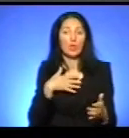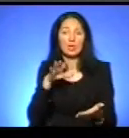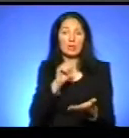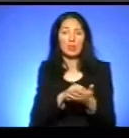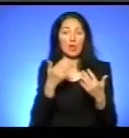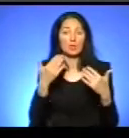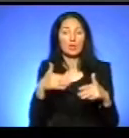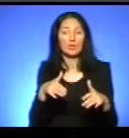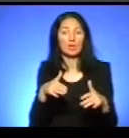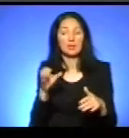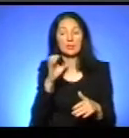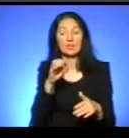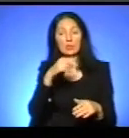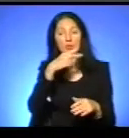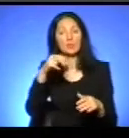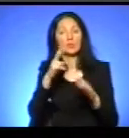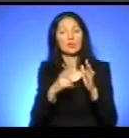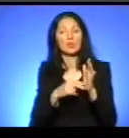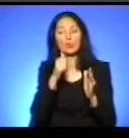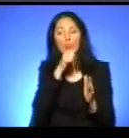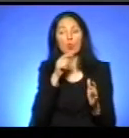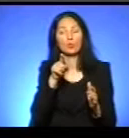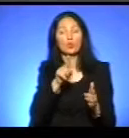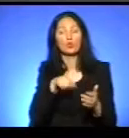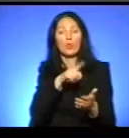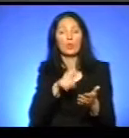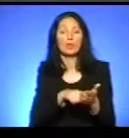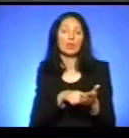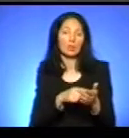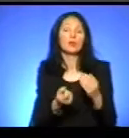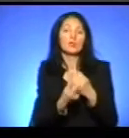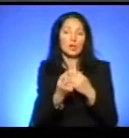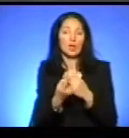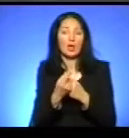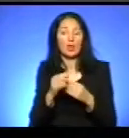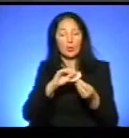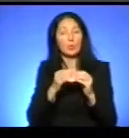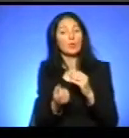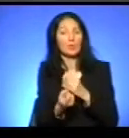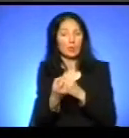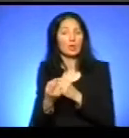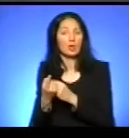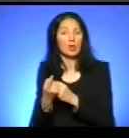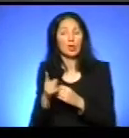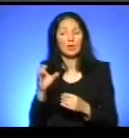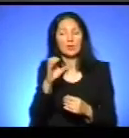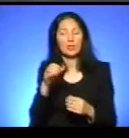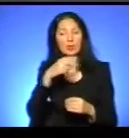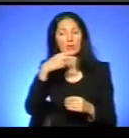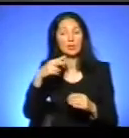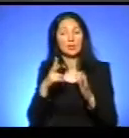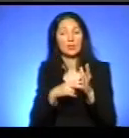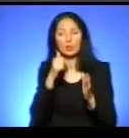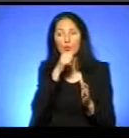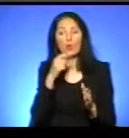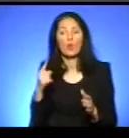з серпня 2017 року, тому що питання час від часу виникають, проблеми виникають. І в серпні 2017 року